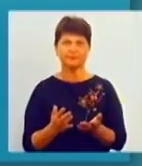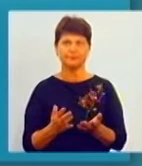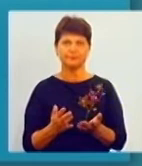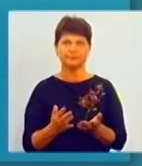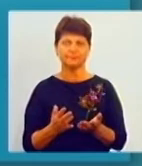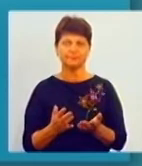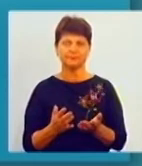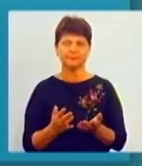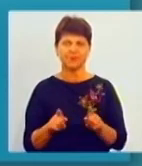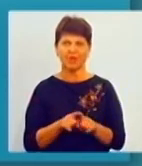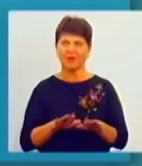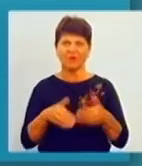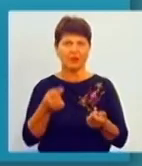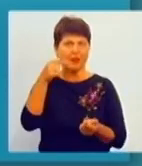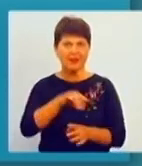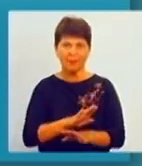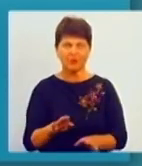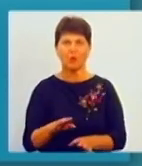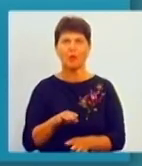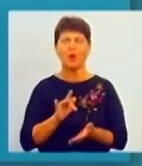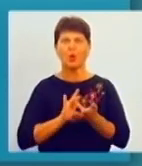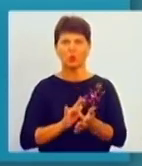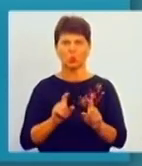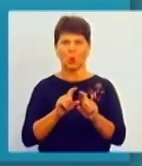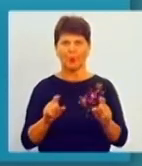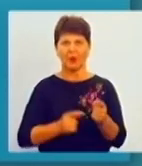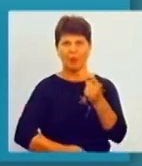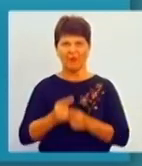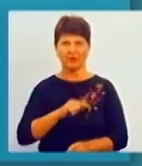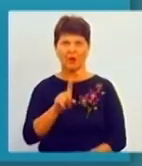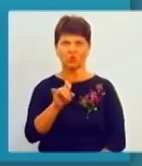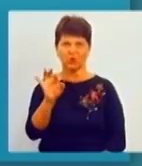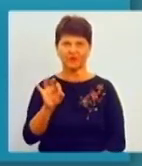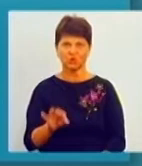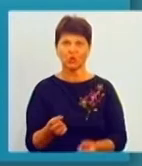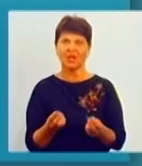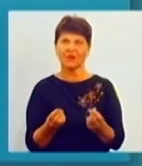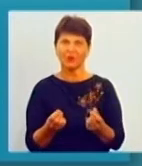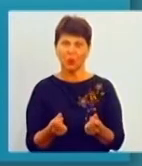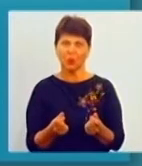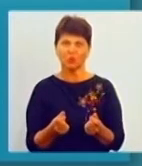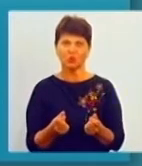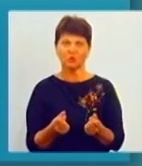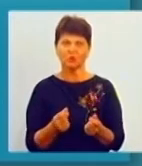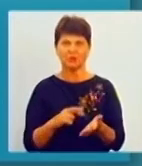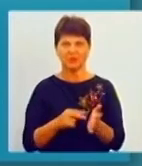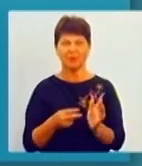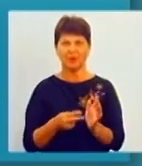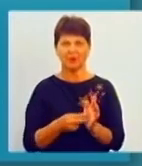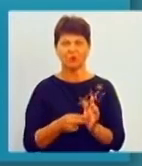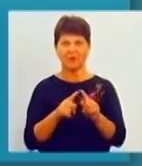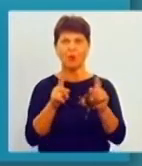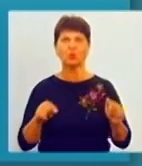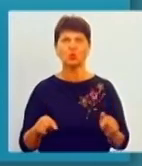варіантів, то, звісно, туроператор повертає 100% коштів заплачених туроператору за цю путівку.